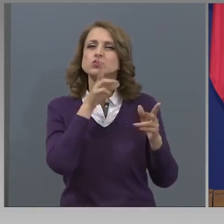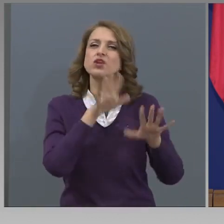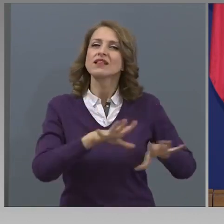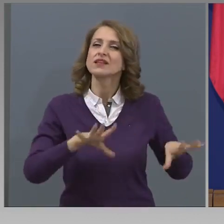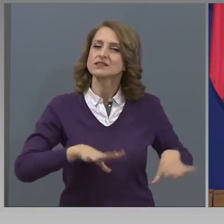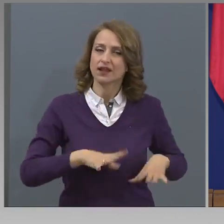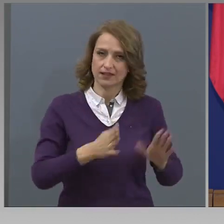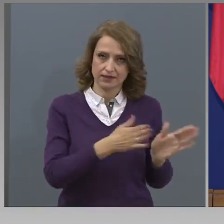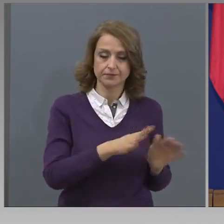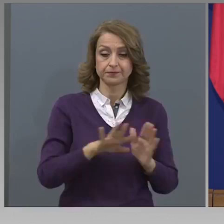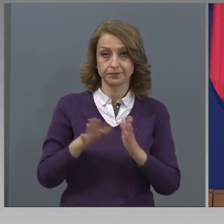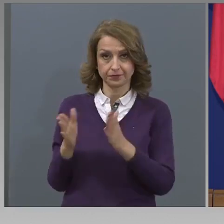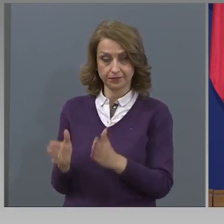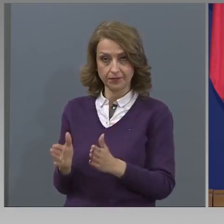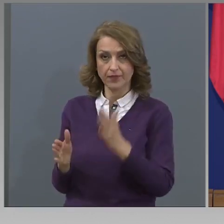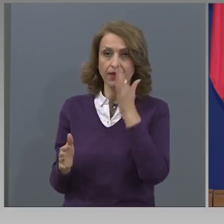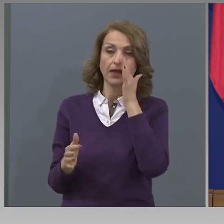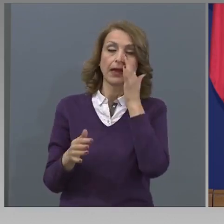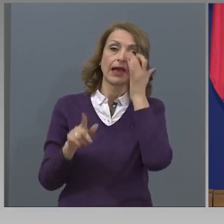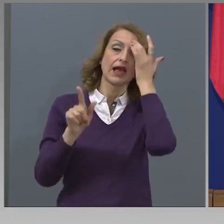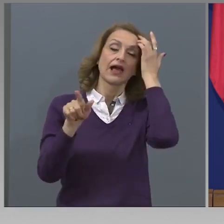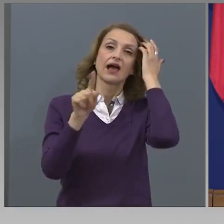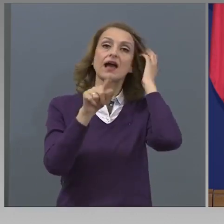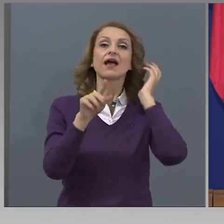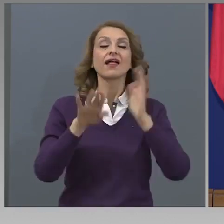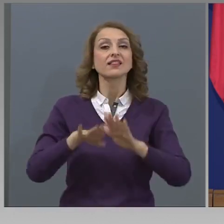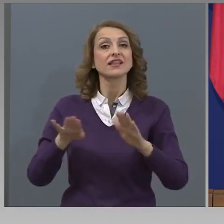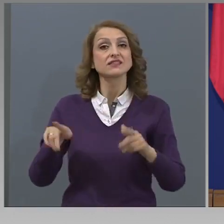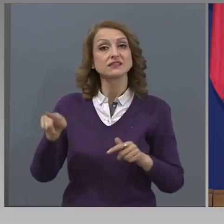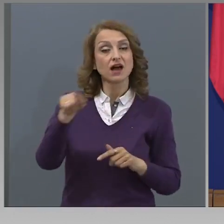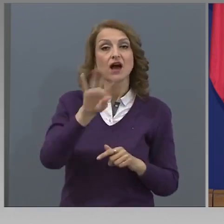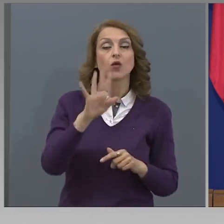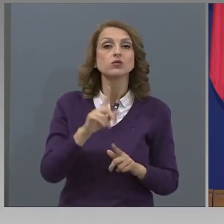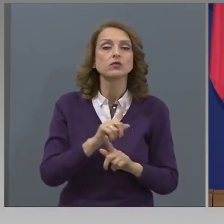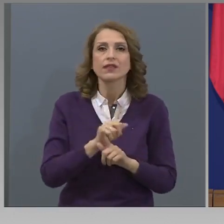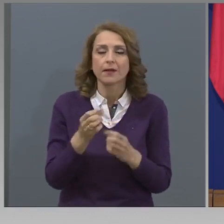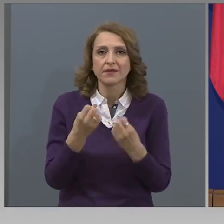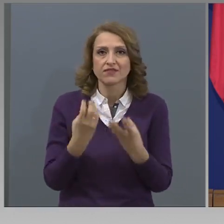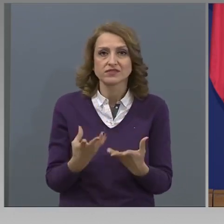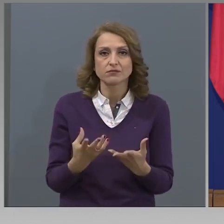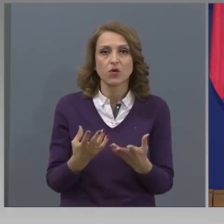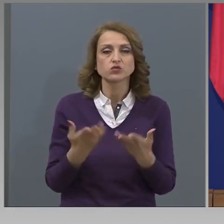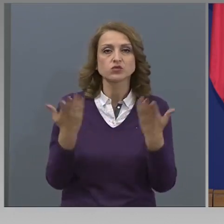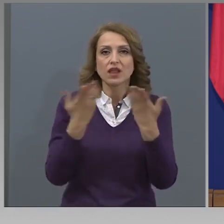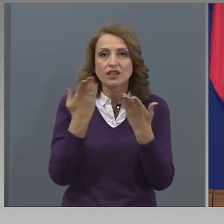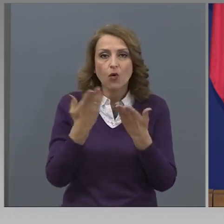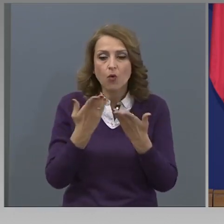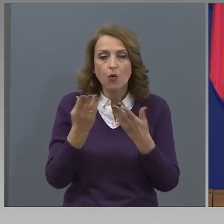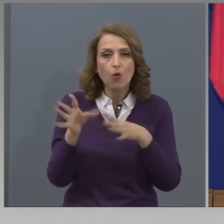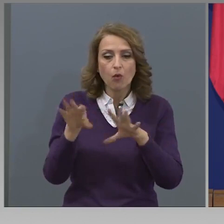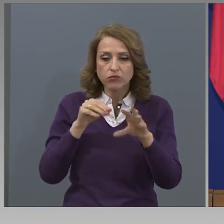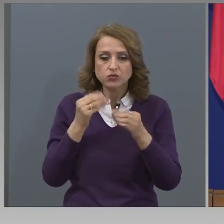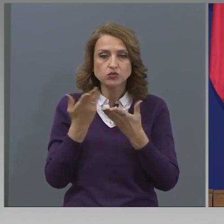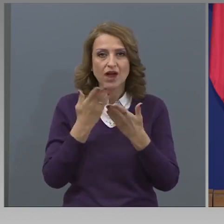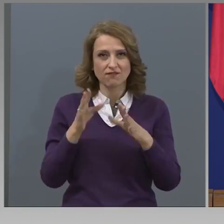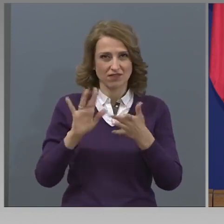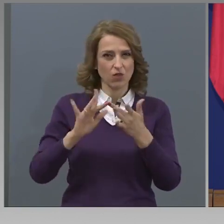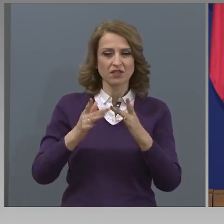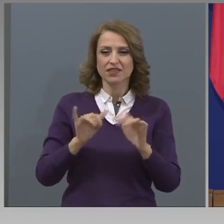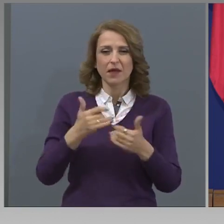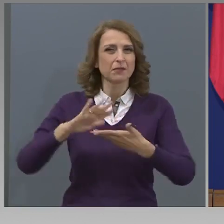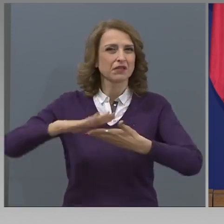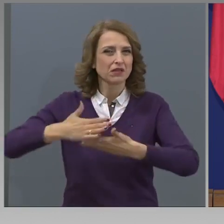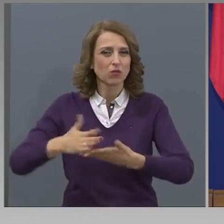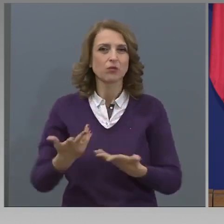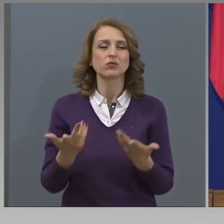Децата, които нямат възможност да обучават онлайн, аз сега, по информацията, която ние събираме,